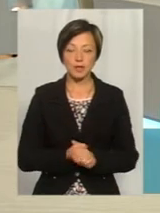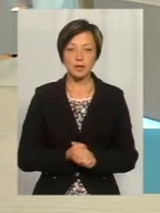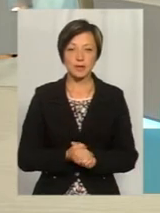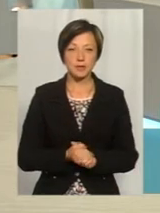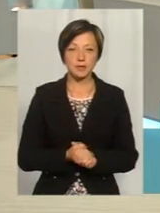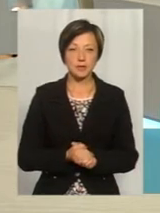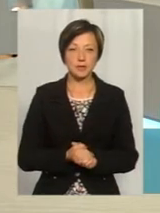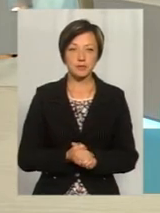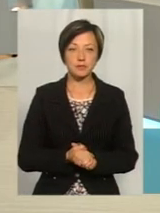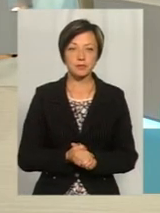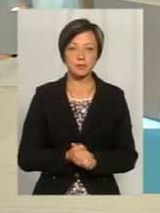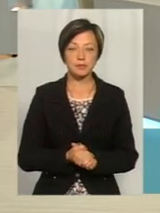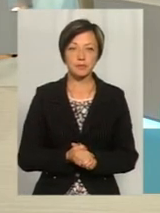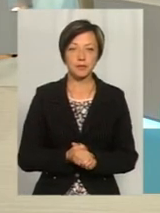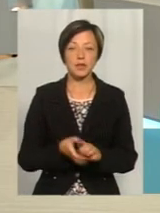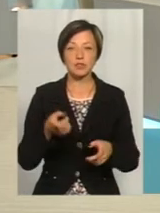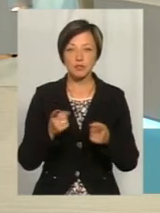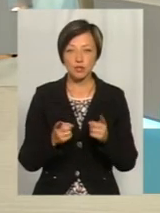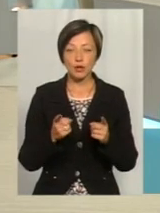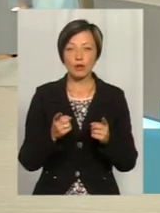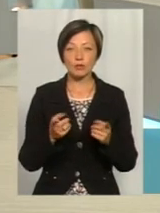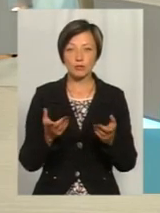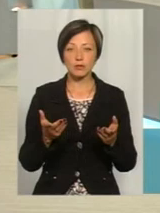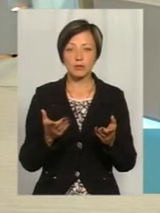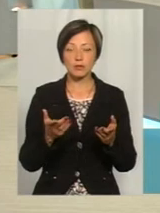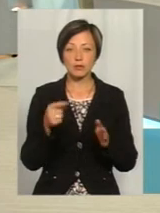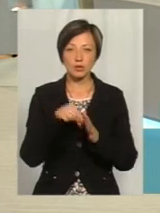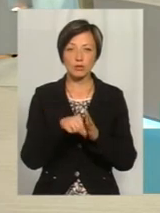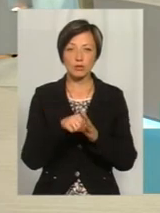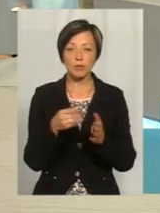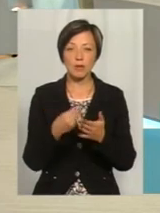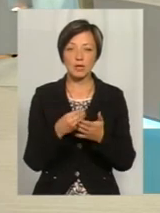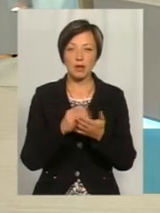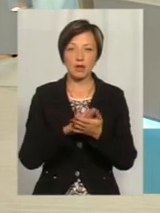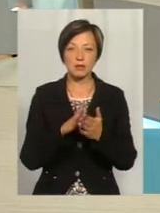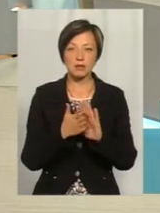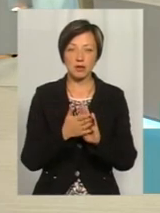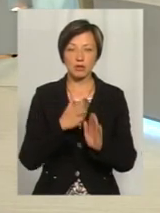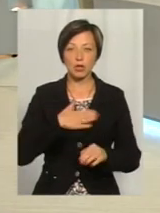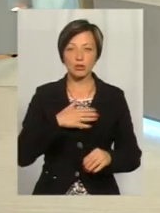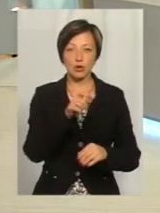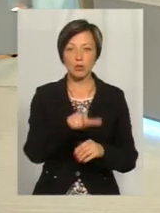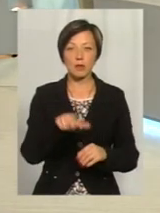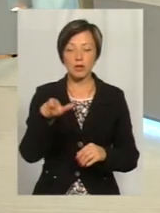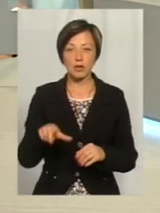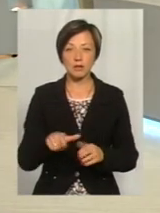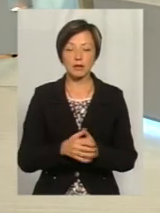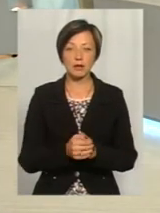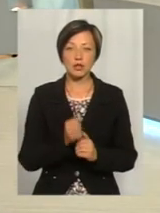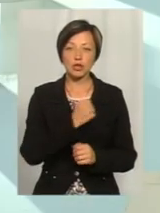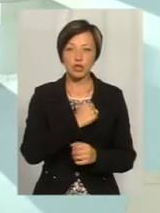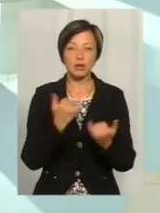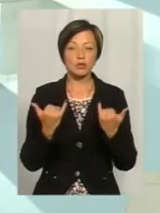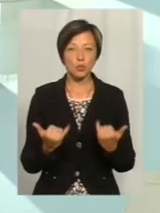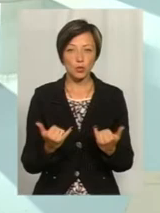ніж те, щоб нам видали тюнер. Це, звичайно, знову ж таки, говорить про матеріальний стан наших громадян. На жаль, на